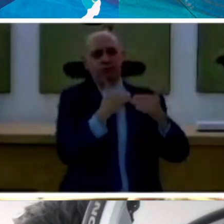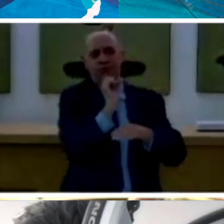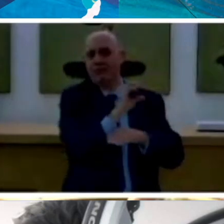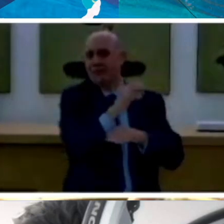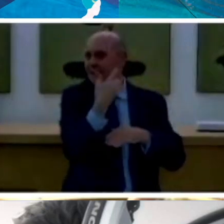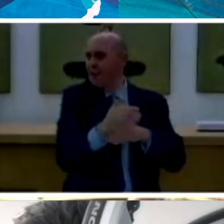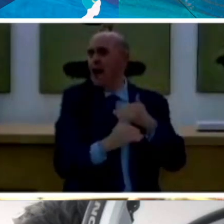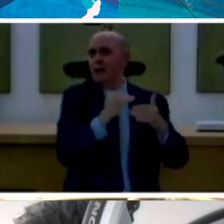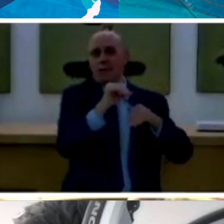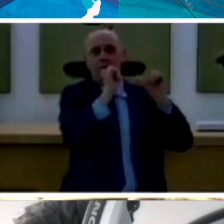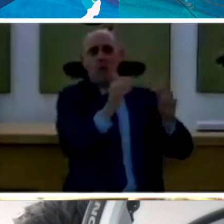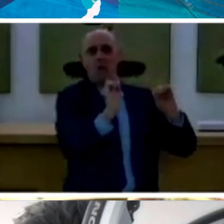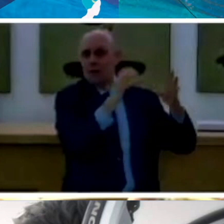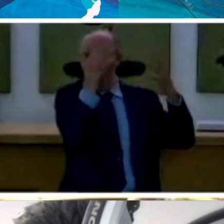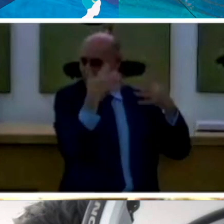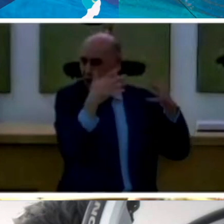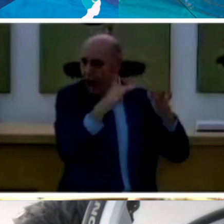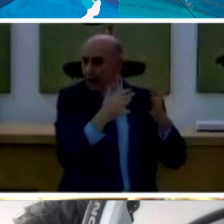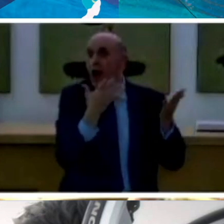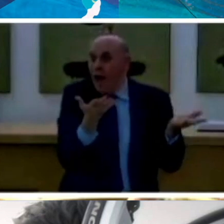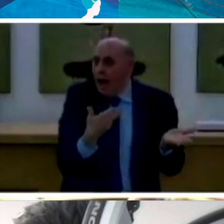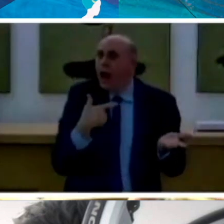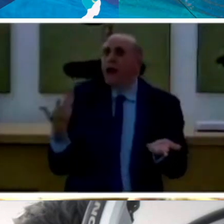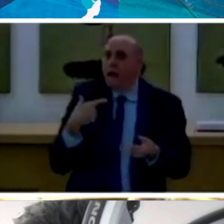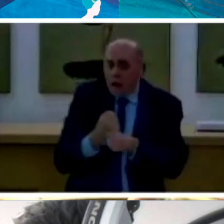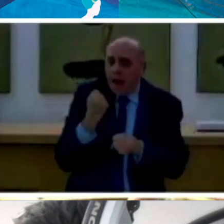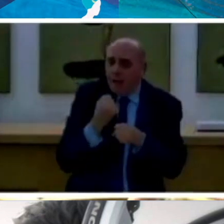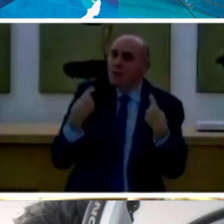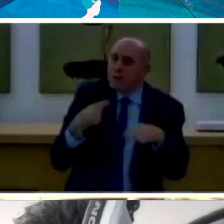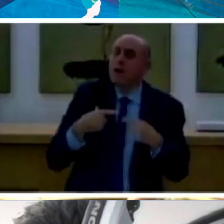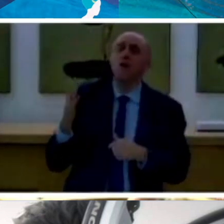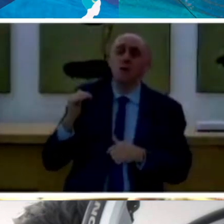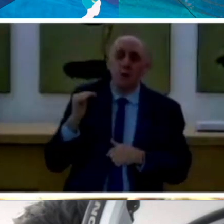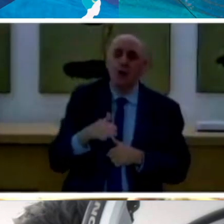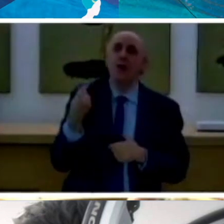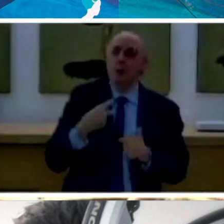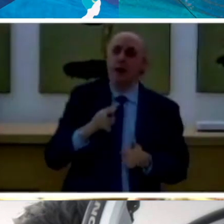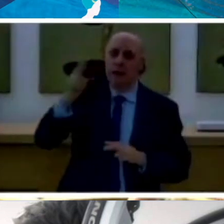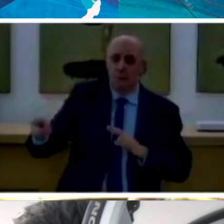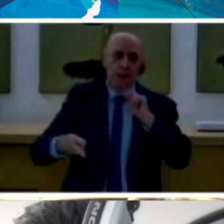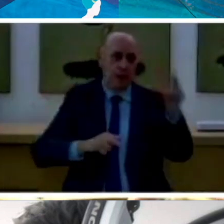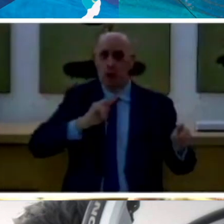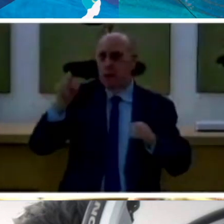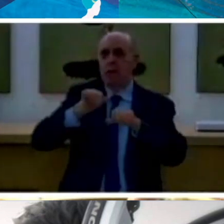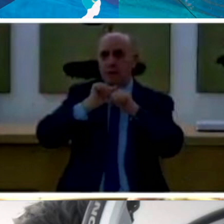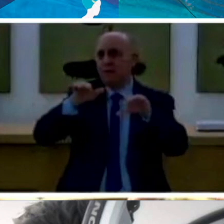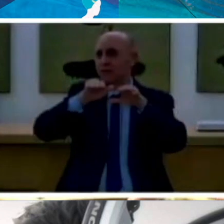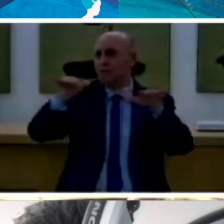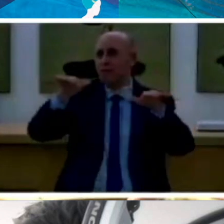Questo è il lavoro che stiamo facendo quotidianamente per fare in modo che la risposta sia il più possibile capillare